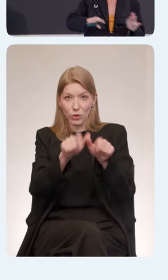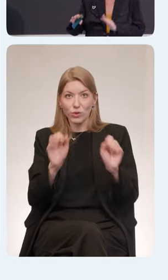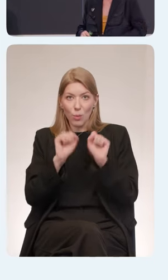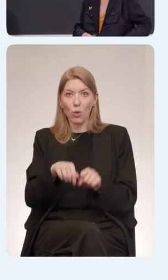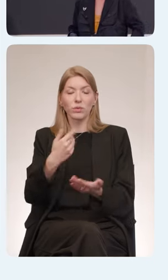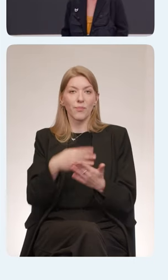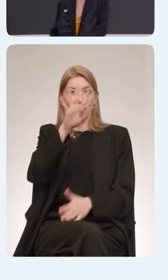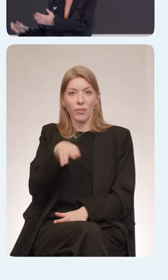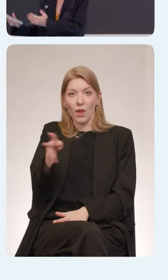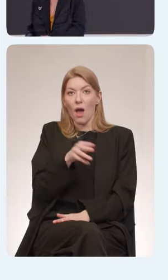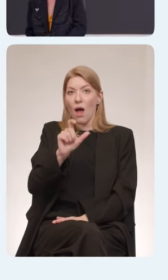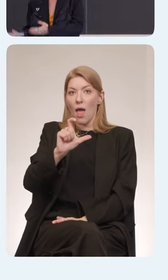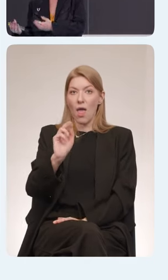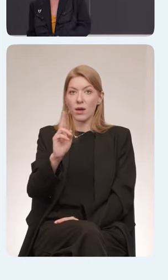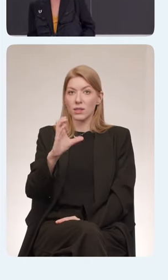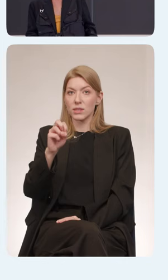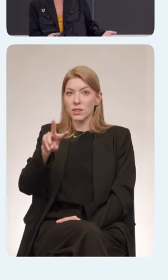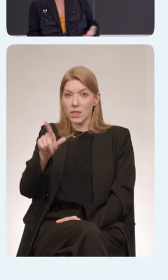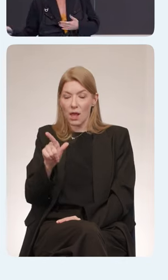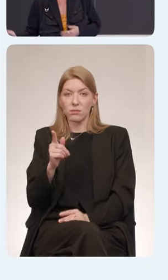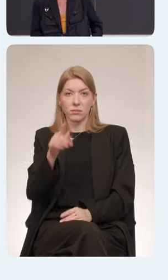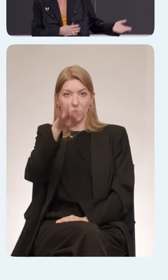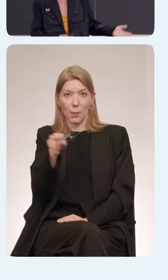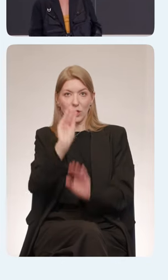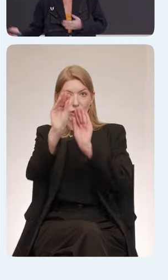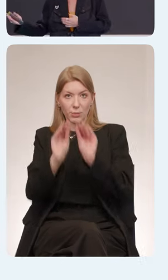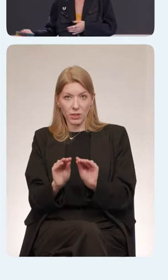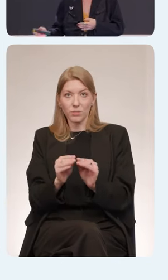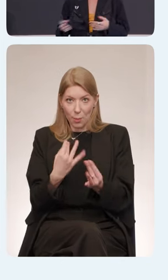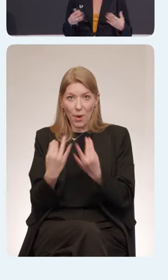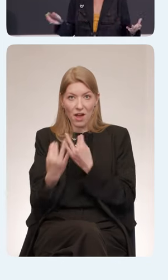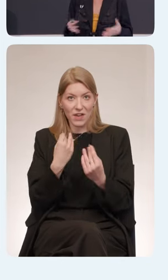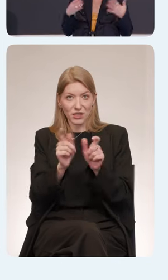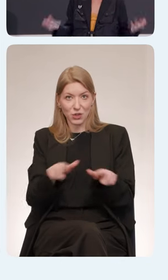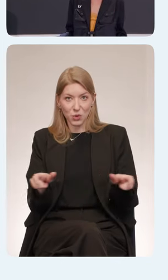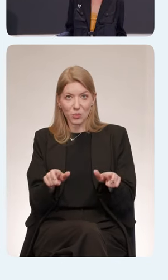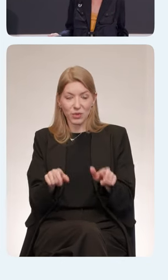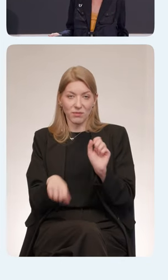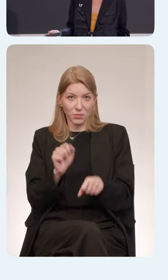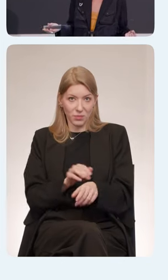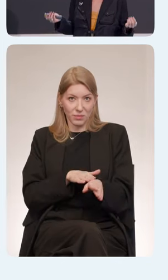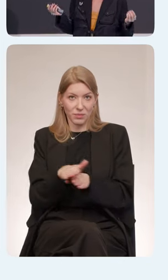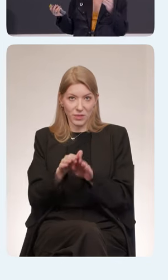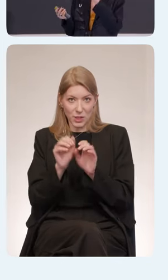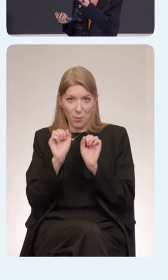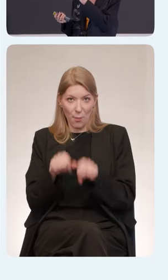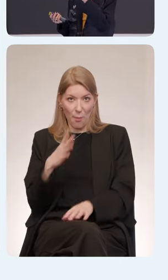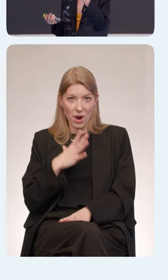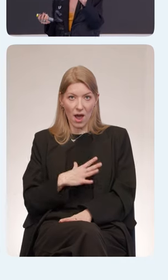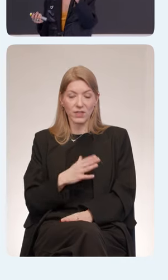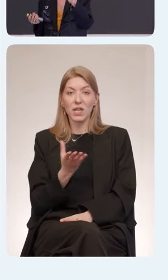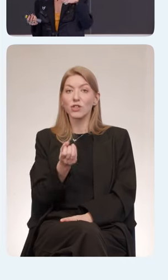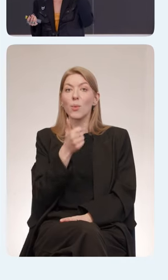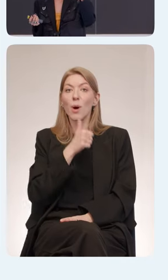или где бы то ни было. Попробуйте поговорить с ними. Они тоже справятся с этим вполне. Свой-то раздел уж точно заполнят. И еще попробуйте